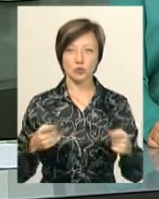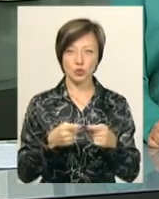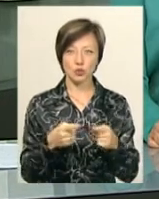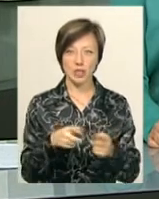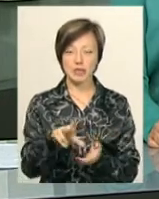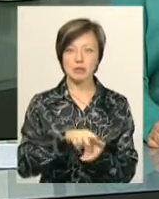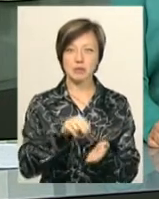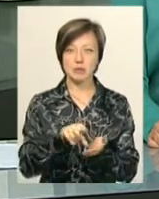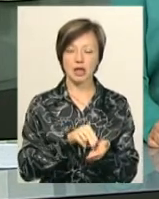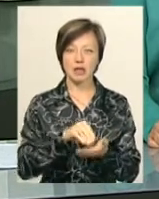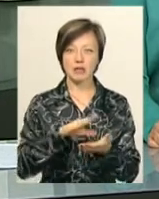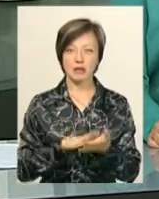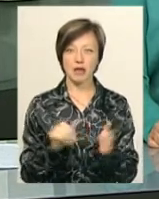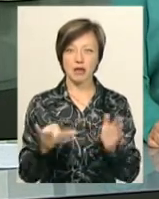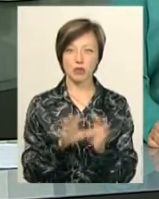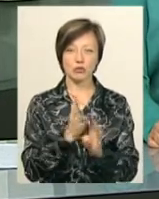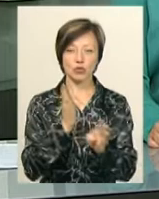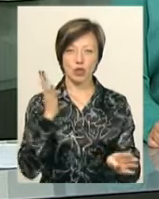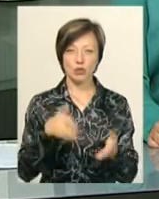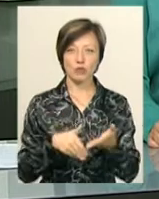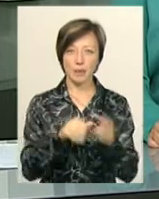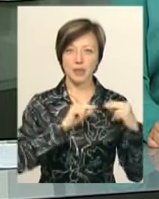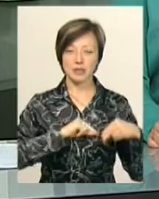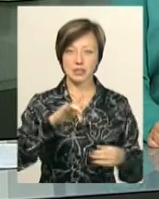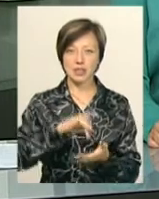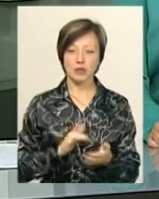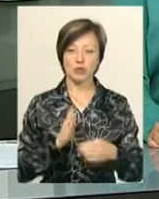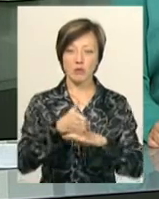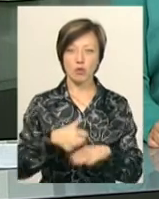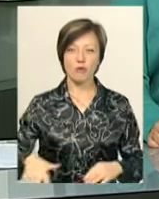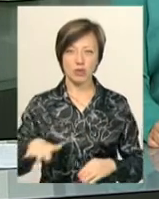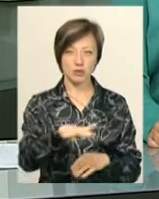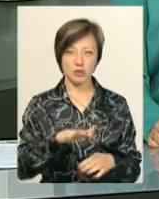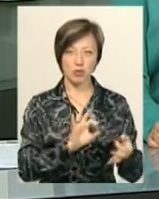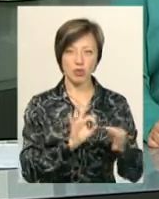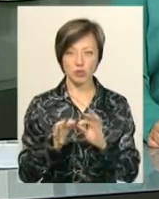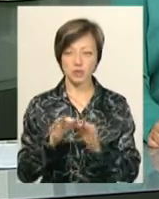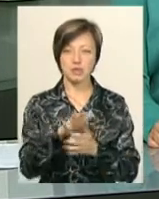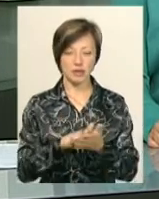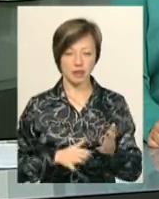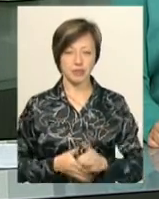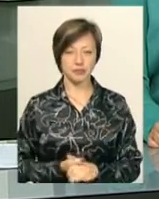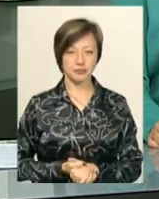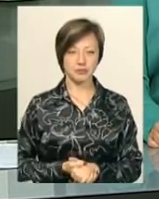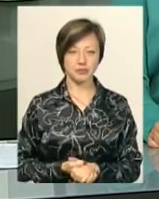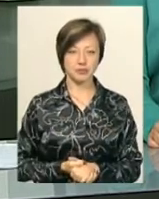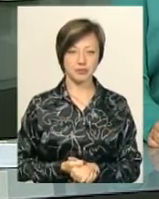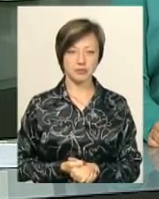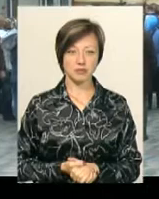записатись в електронну чергу відвідувачам допоможе працівник центру при вході у приміщення. Подробиці у сюжеті Ірини Аріон.